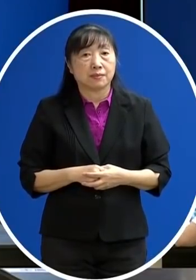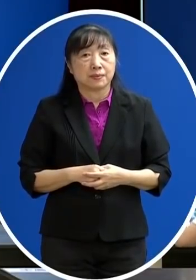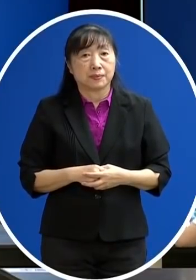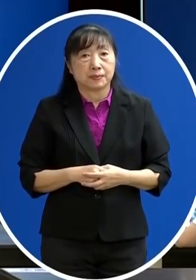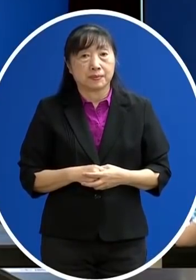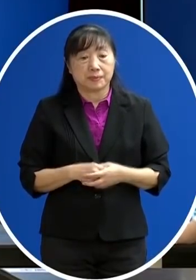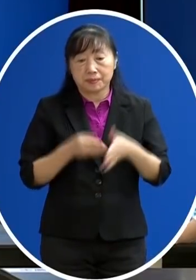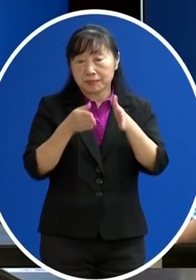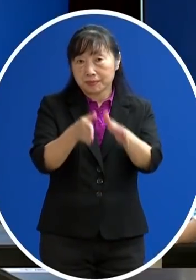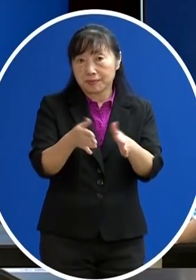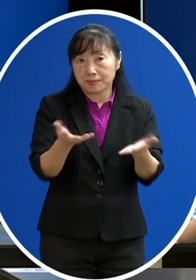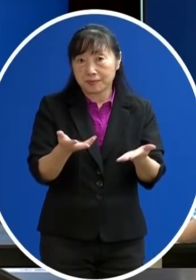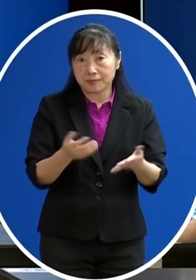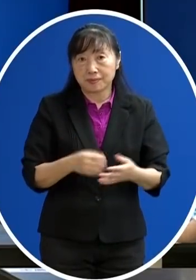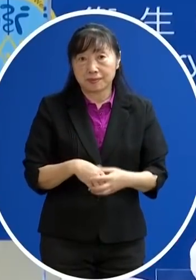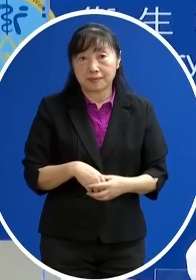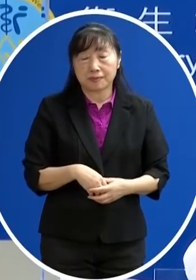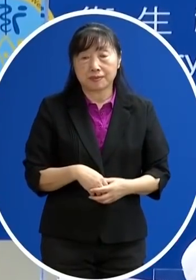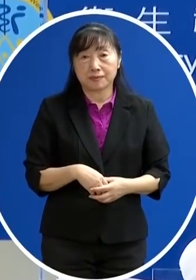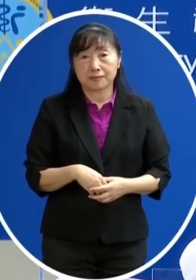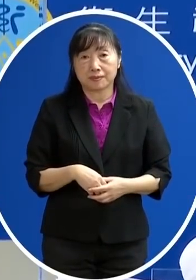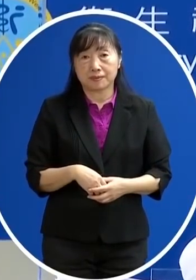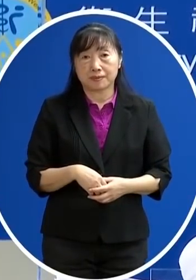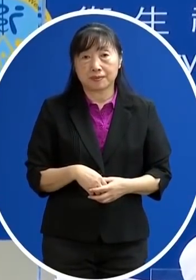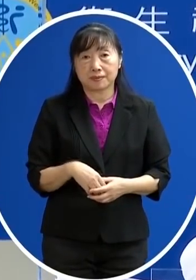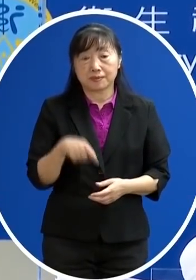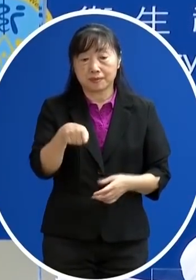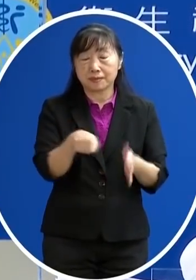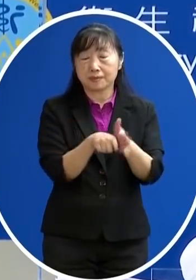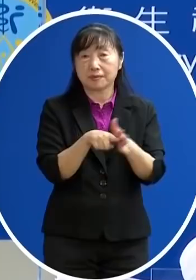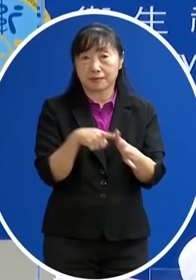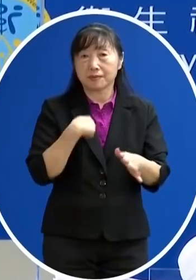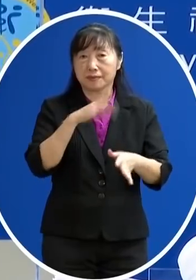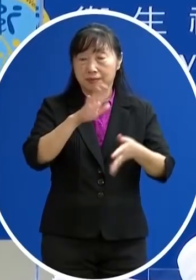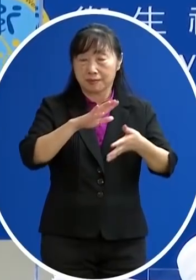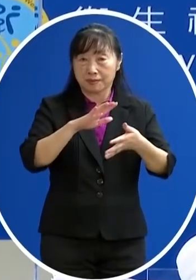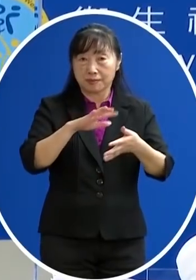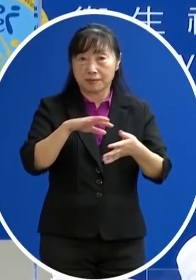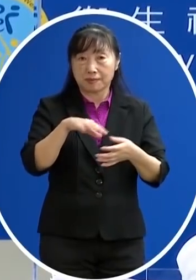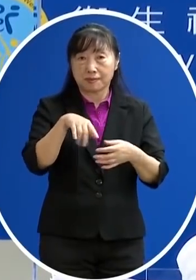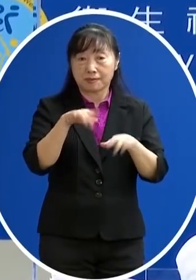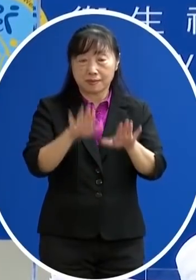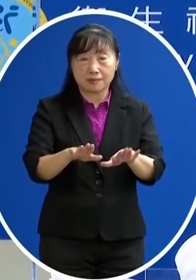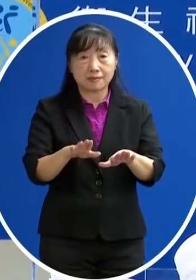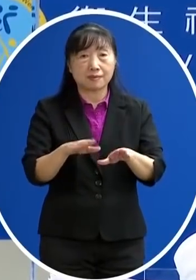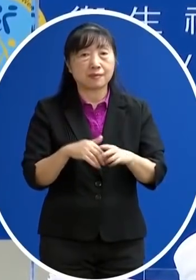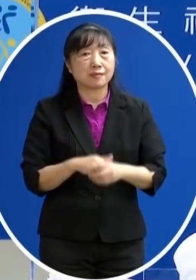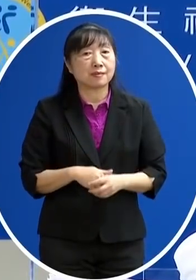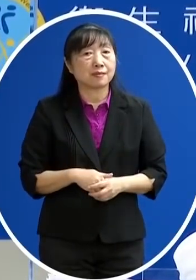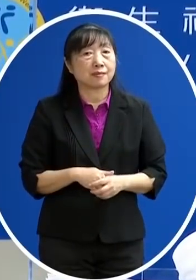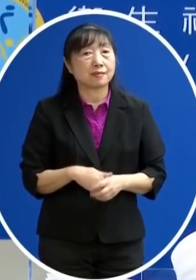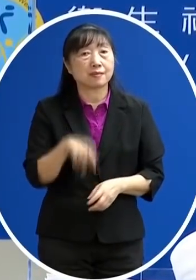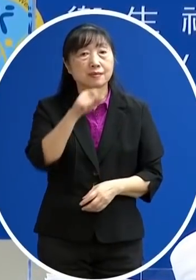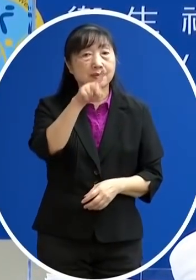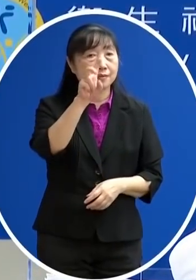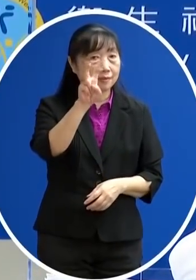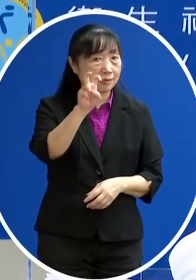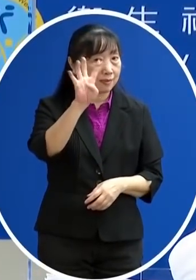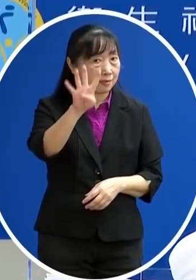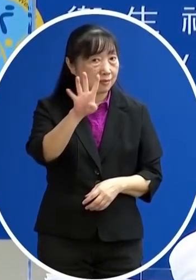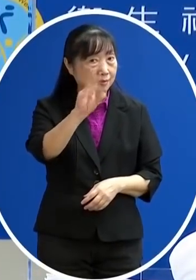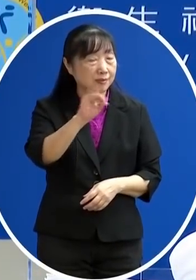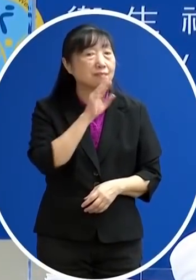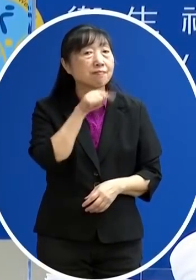有關這個部分就當初我們是決定說在這一次的這次的這個124萬呢